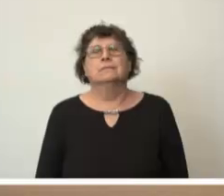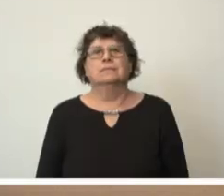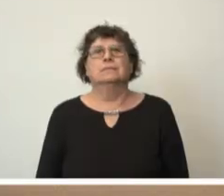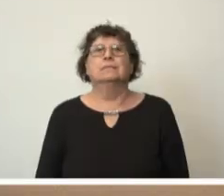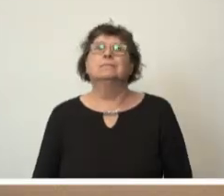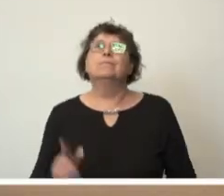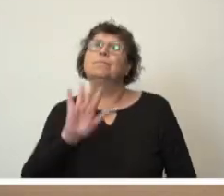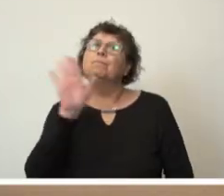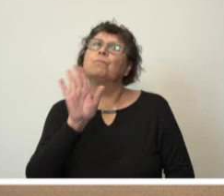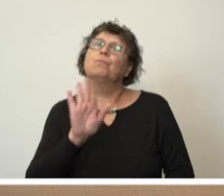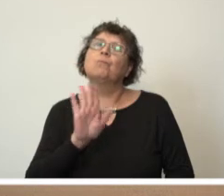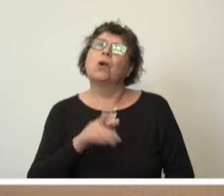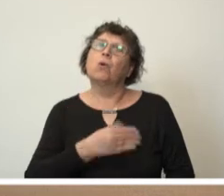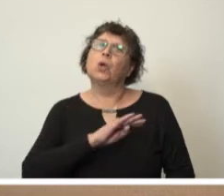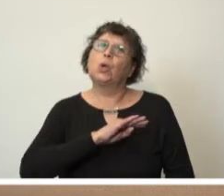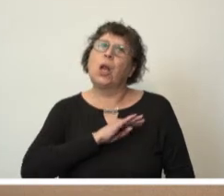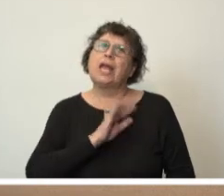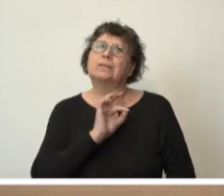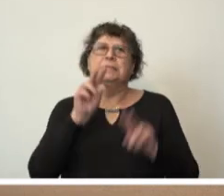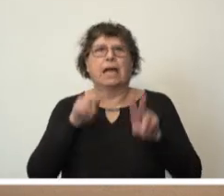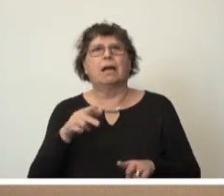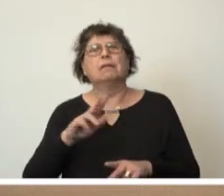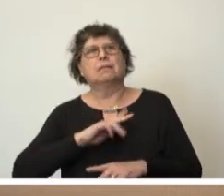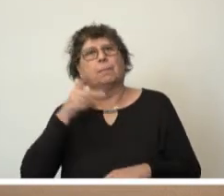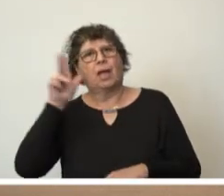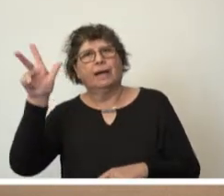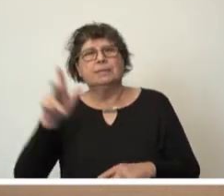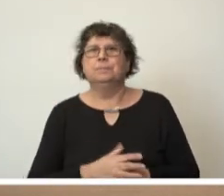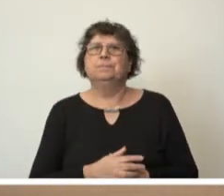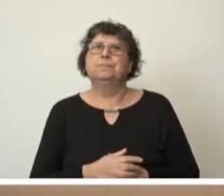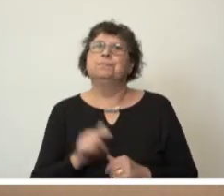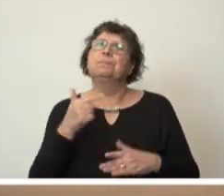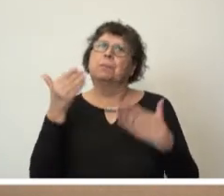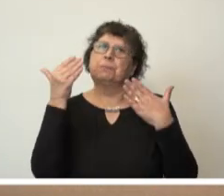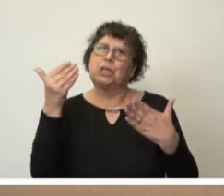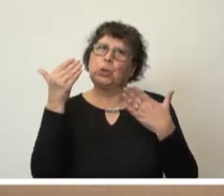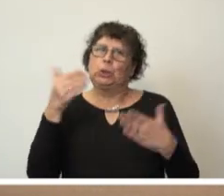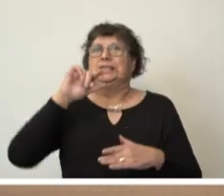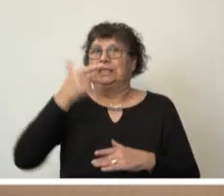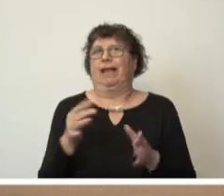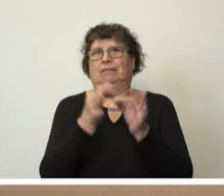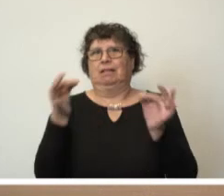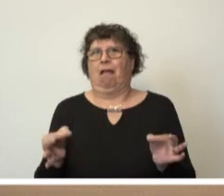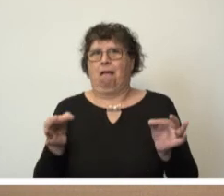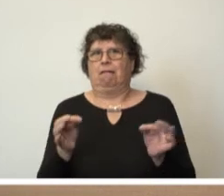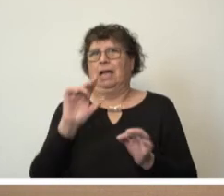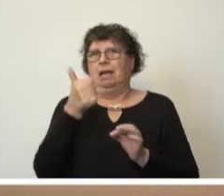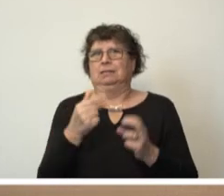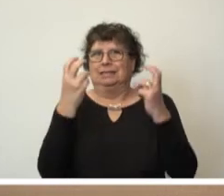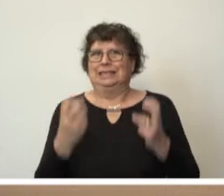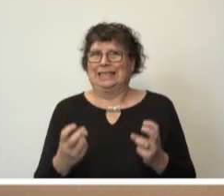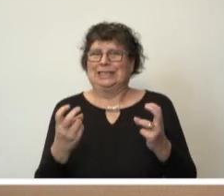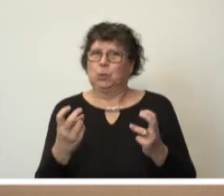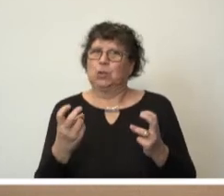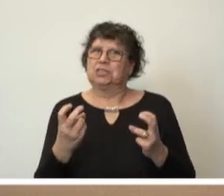Liebe Kolleginnen und Kollegen, meine sehr verehrten Damen und Herren, ich begrüße Sie zum zweiten Tag unserer ersten Plenarsitzung